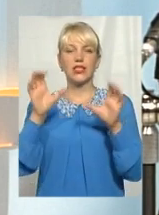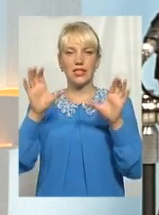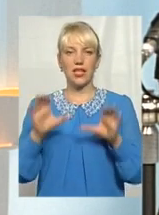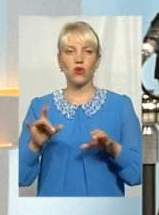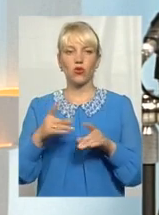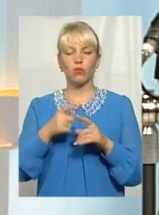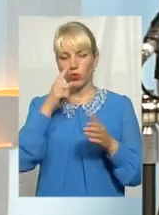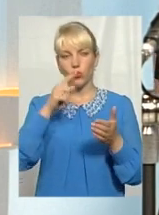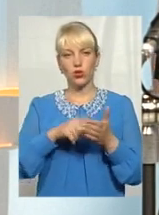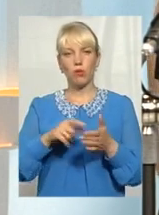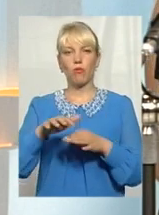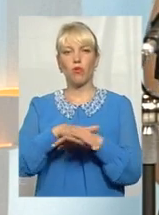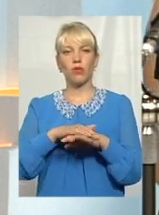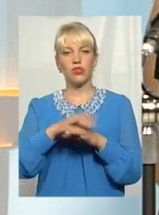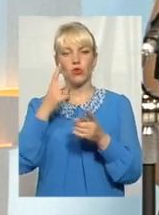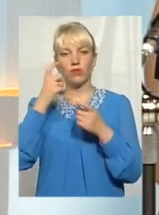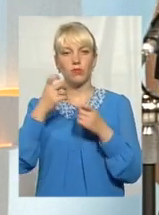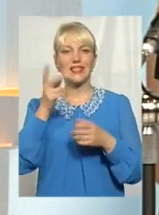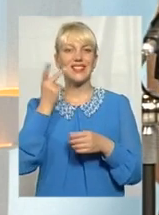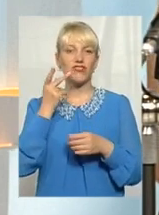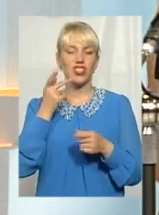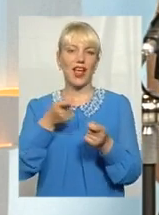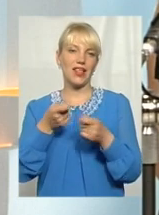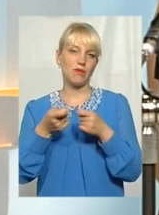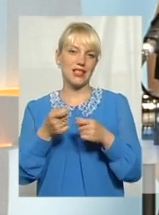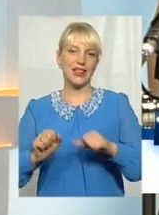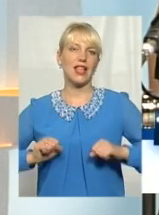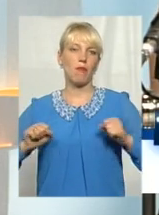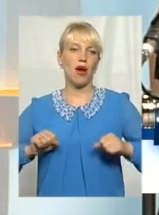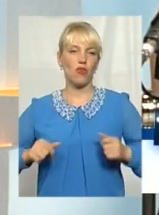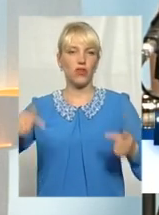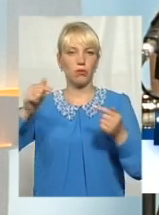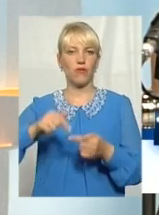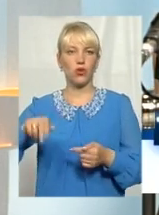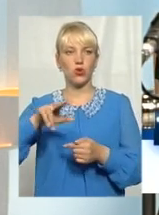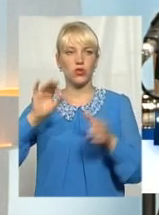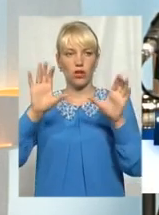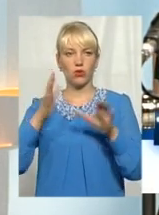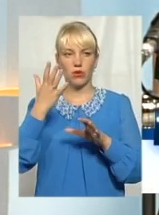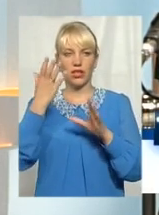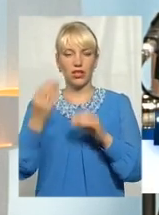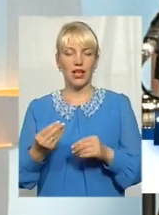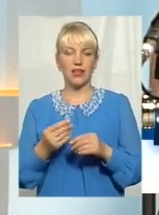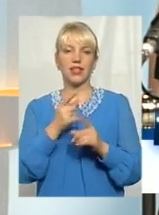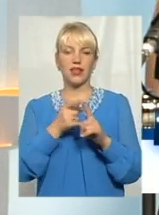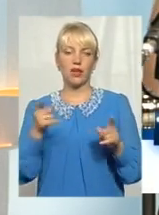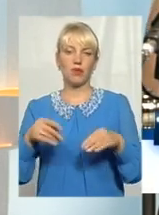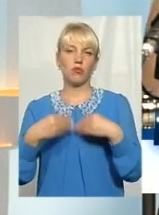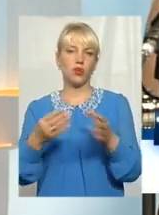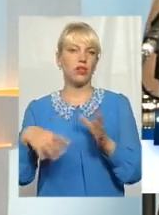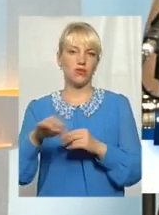публічну інформацію, завжди адміністрація намагалася відповідно до закону в п'ятиденний термін подати всю потрібну інформацію.